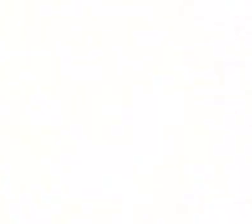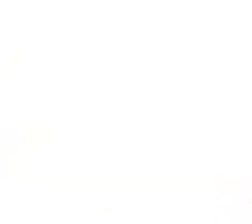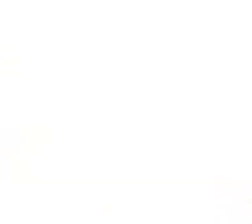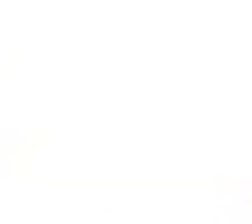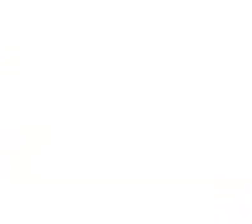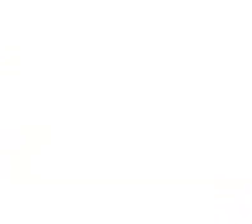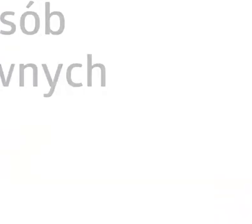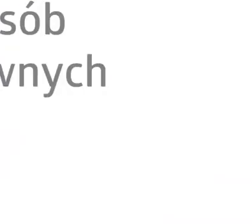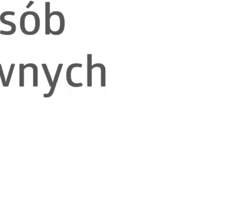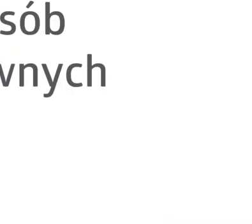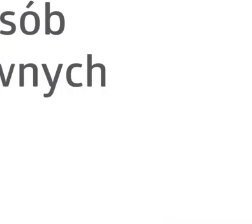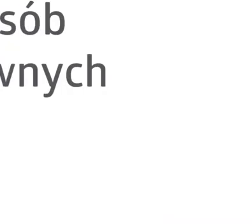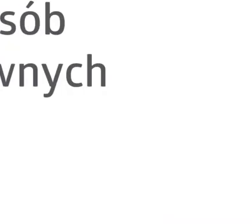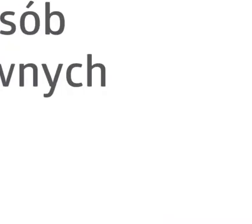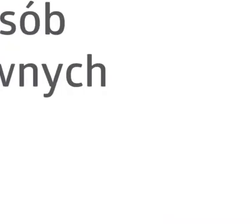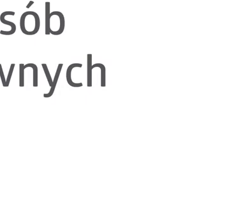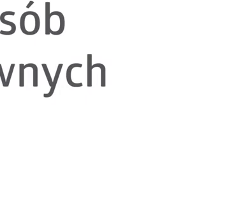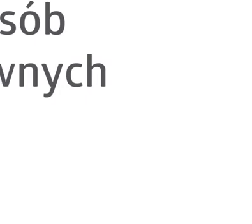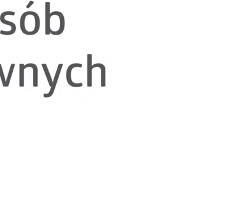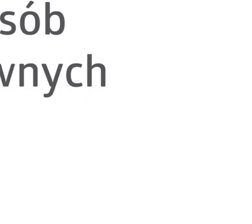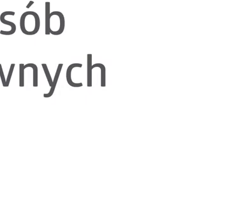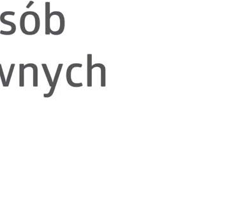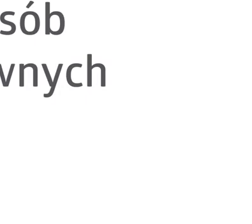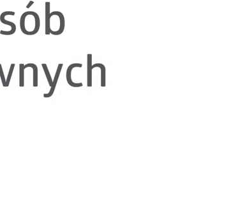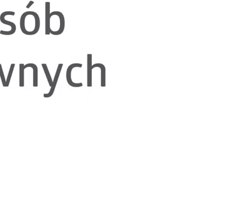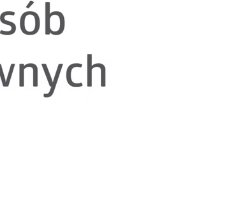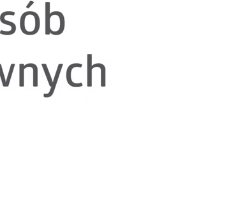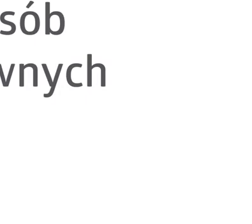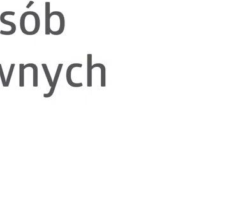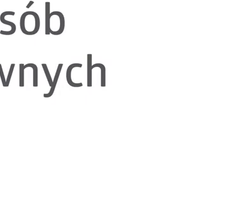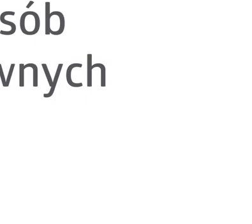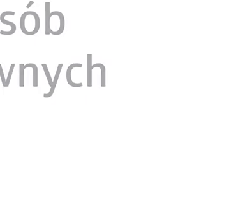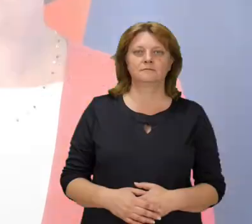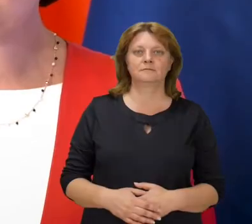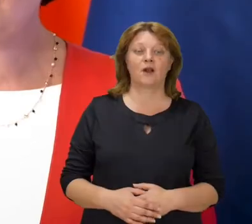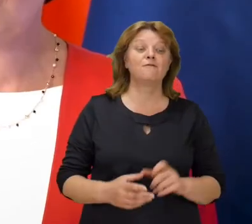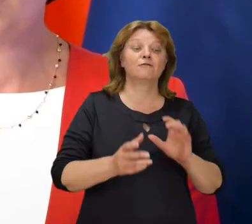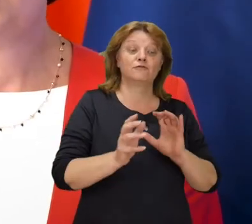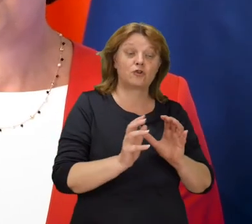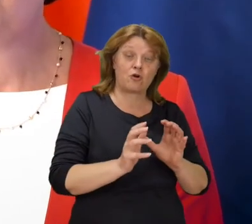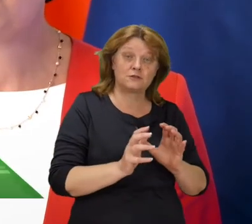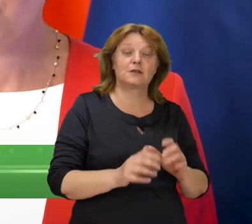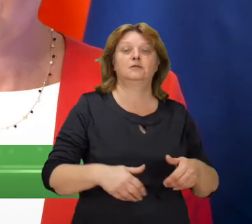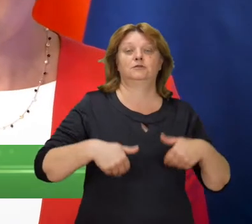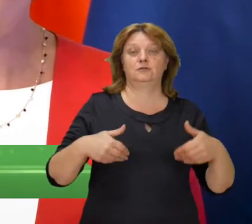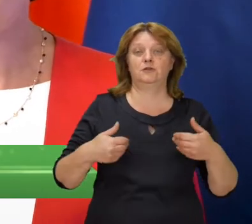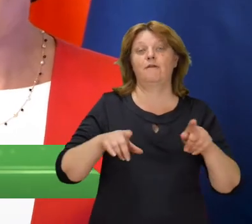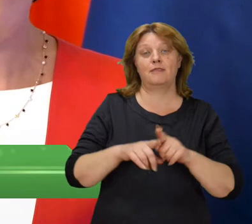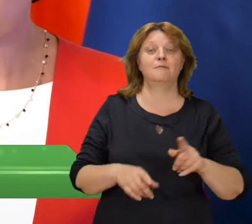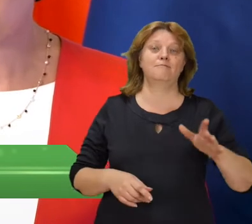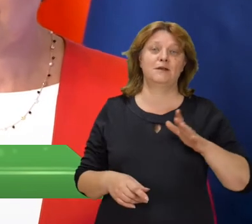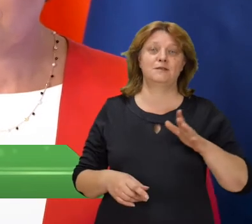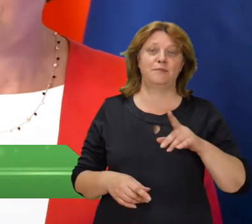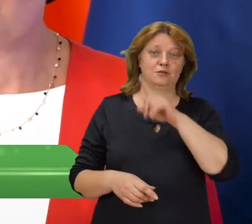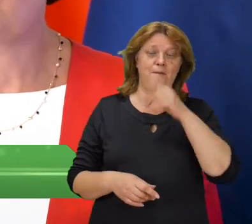Rehabilitacji Osób Niepełnosprawnych. Marlena Maląg, Minister Rodziny, Pracy i Polityki Społecznej. Troska o zdrowie i bezpieczeństwo